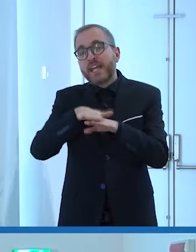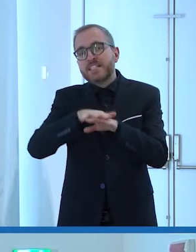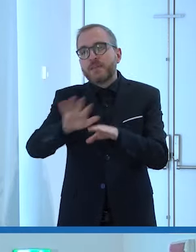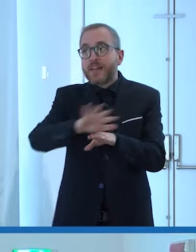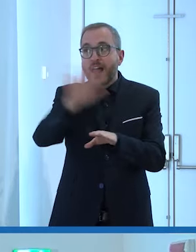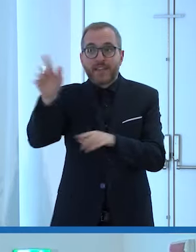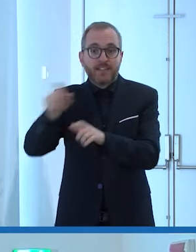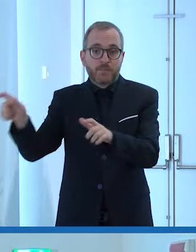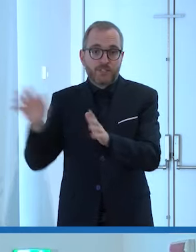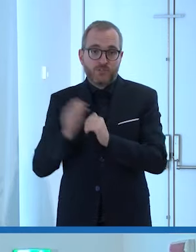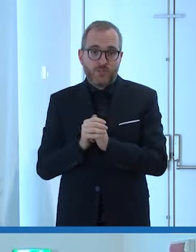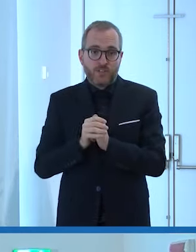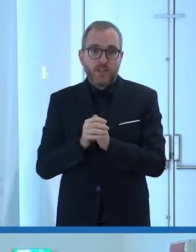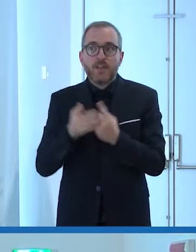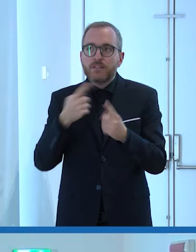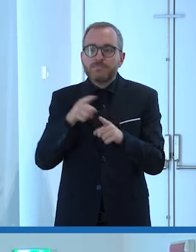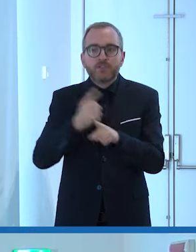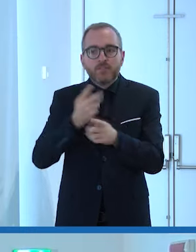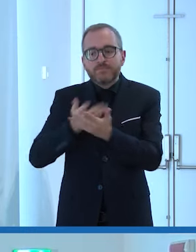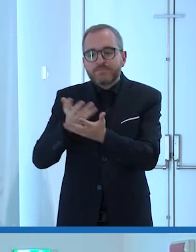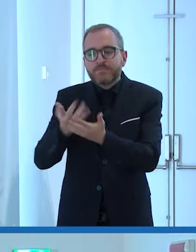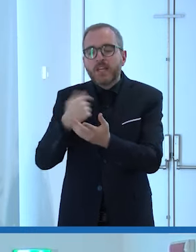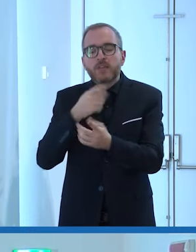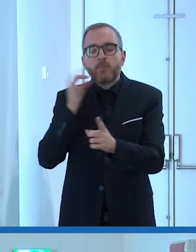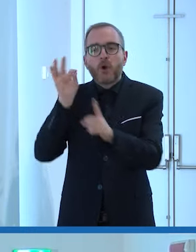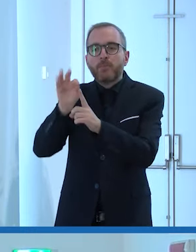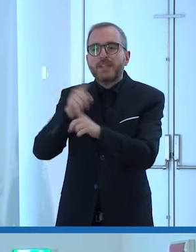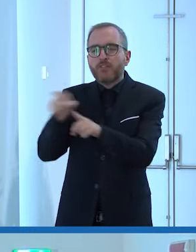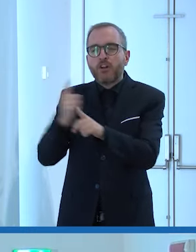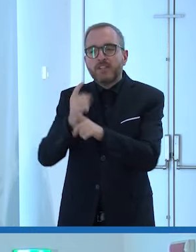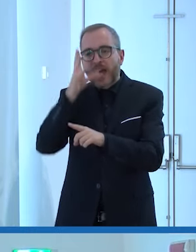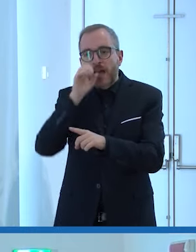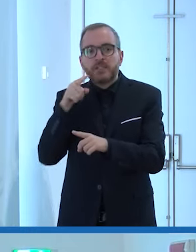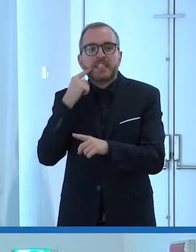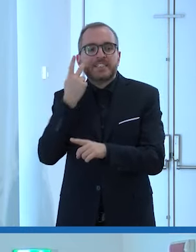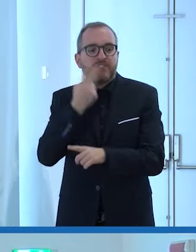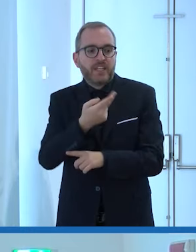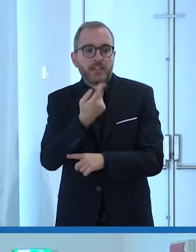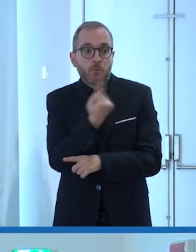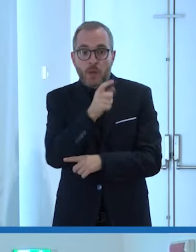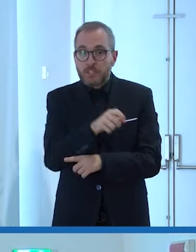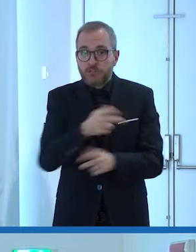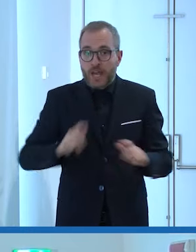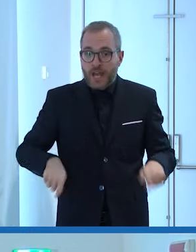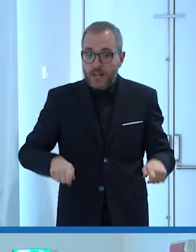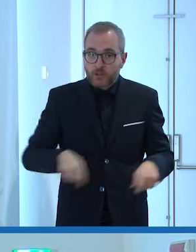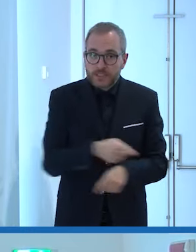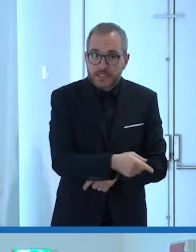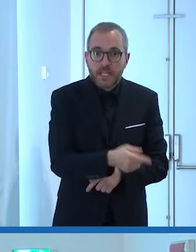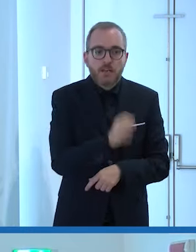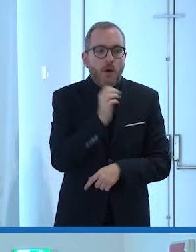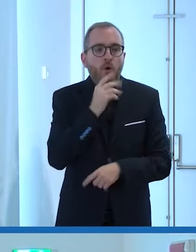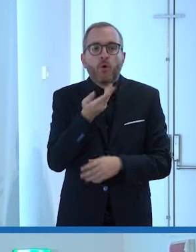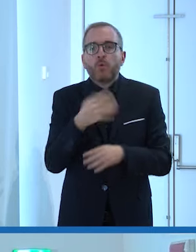altri e di far capire che se si vede qualcuno in carrozzina o con una protesi non bisogna avere